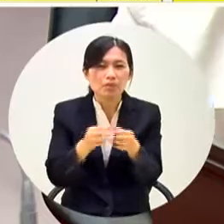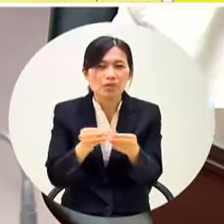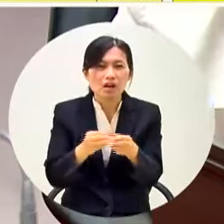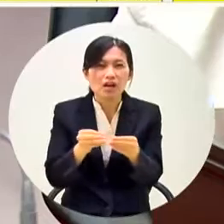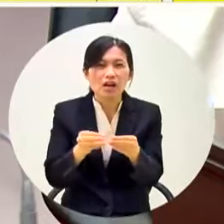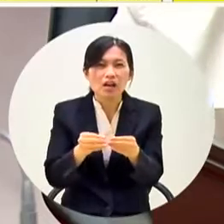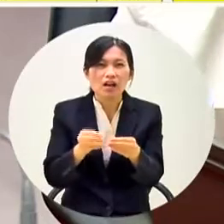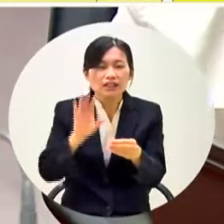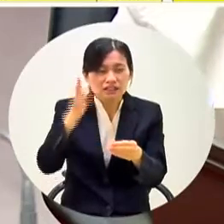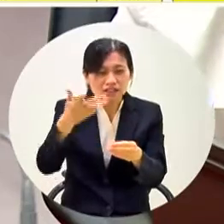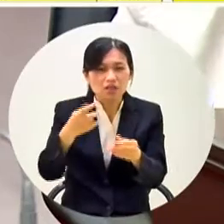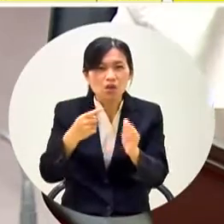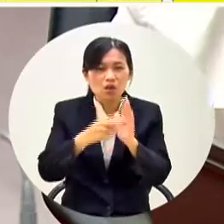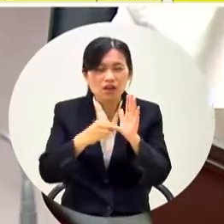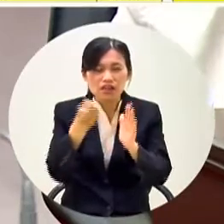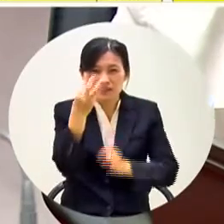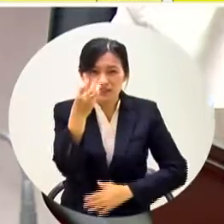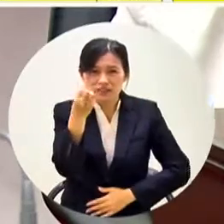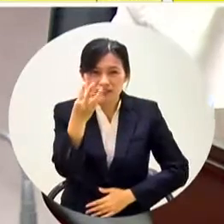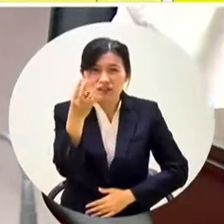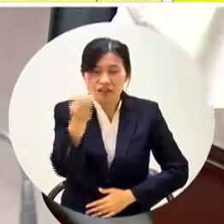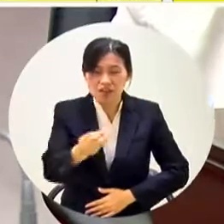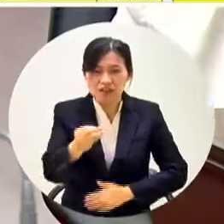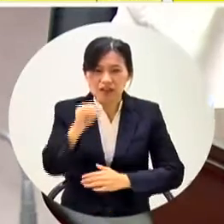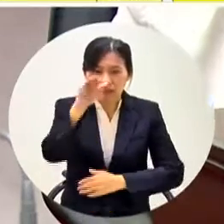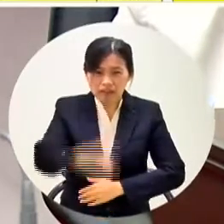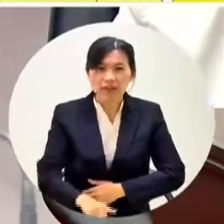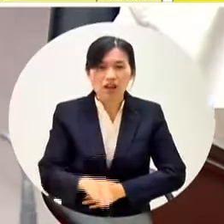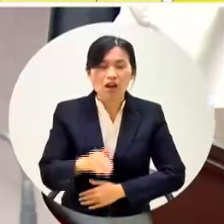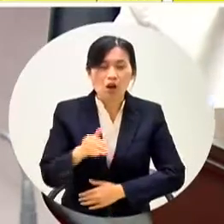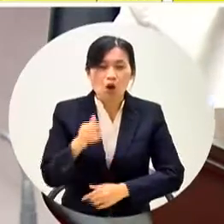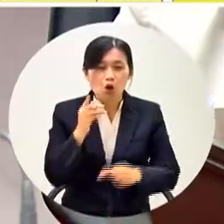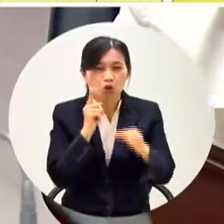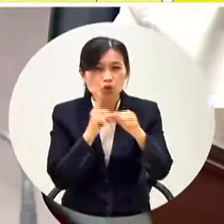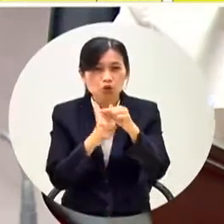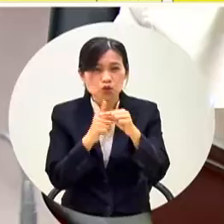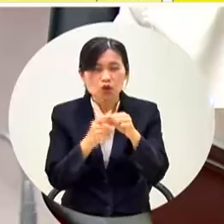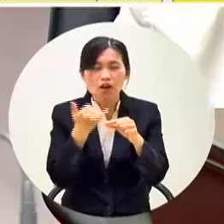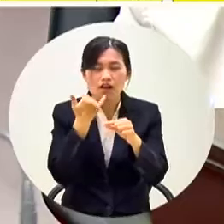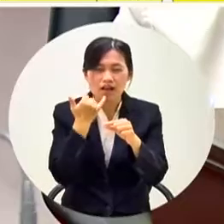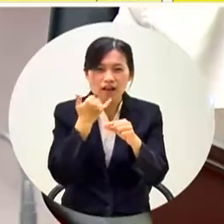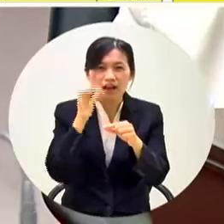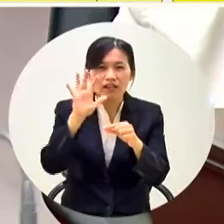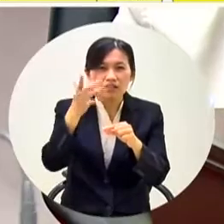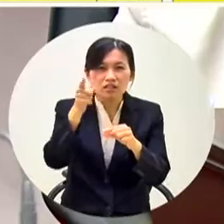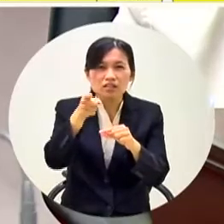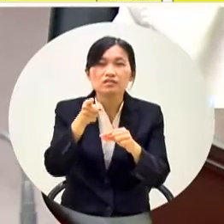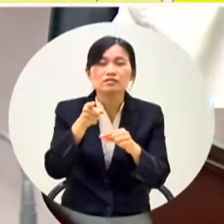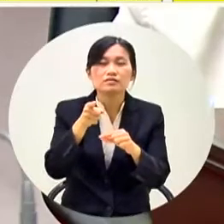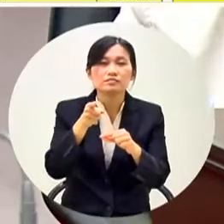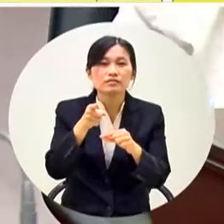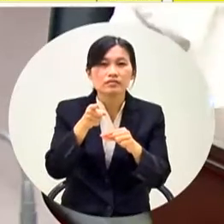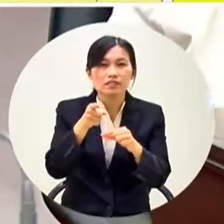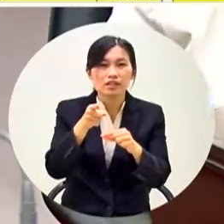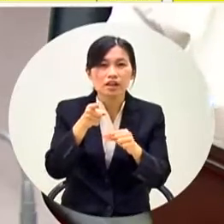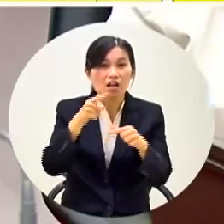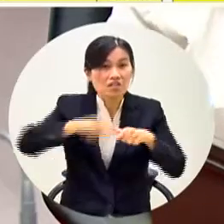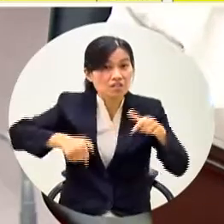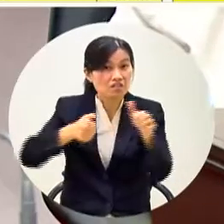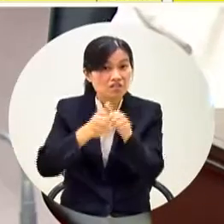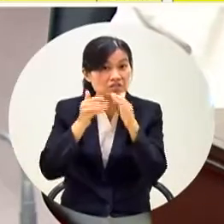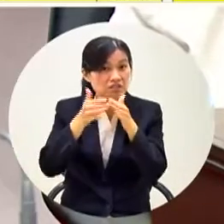好不好但是我講的三百萬是底數那麼在中間的數字可是葉副市長葉副市長我跟你講喔